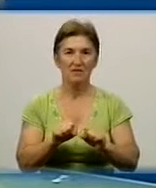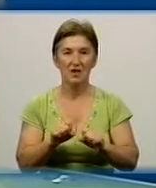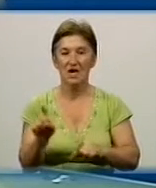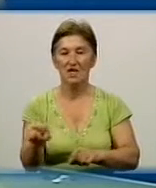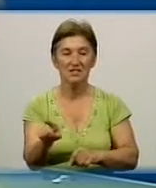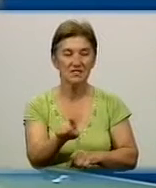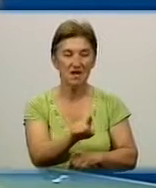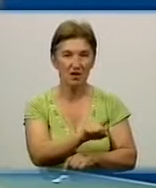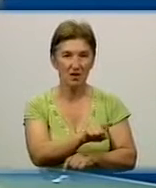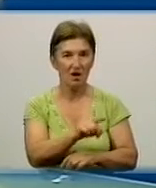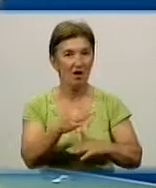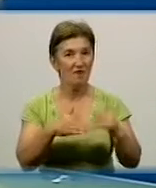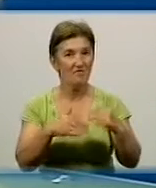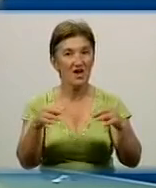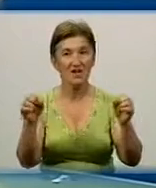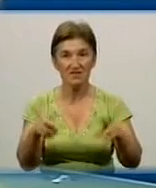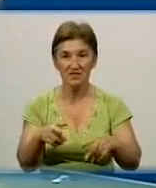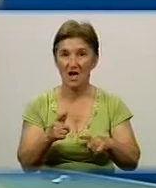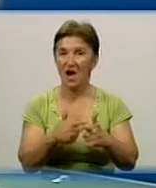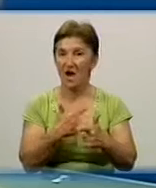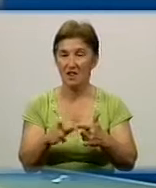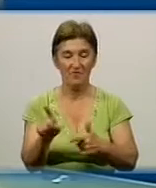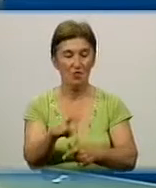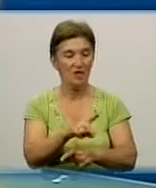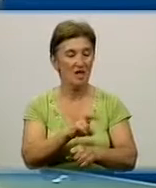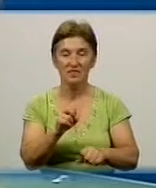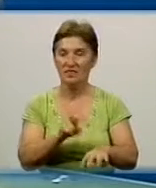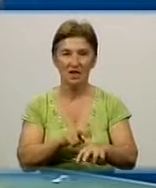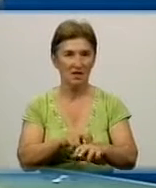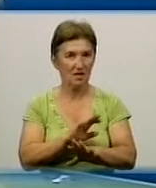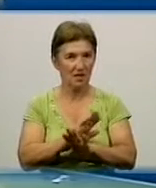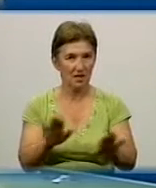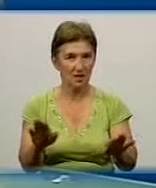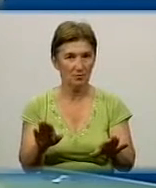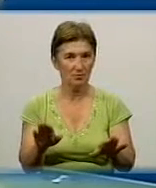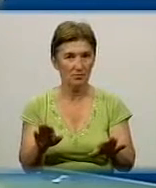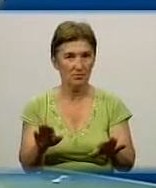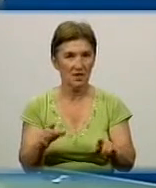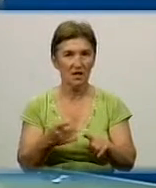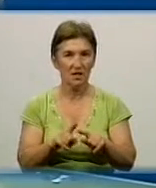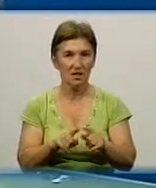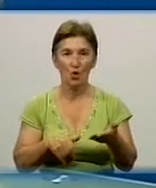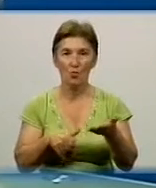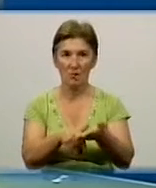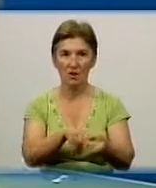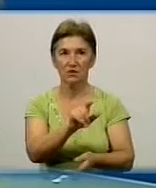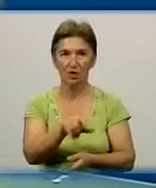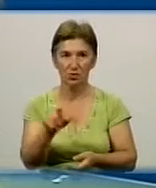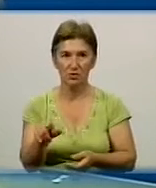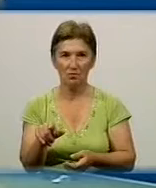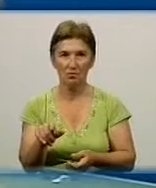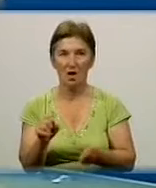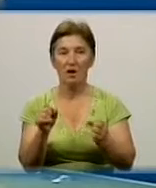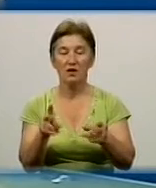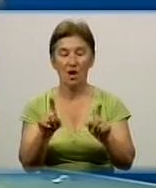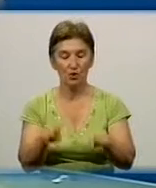скажімо так, фахівці, але це не лікарі, які безпосередньо допомагають людям. І як